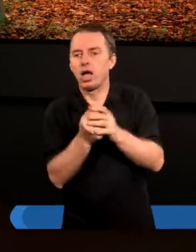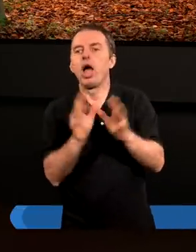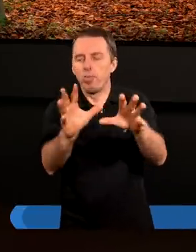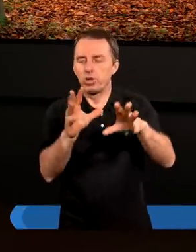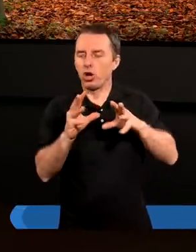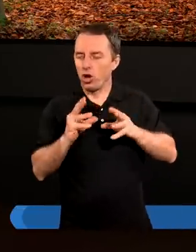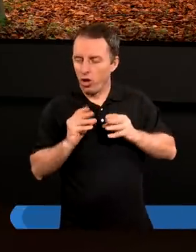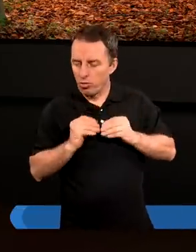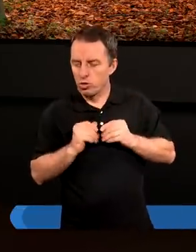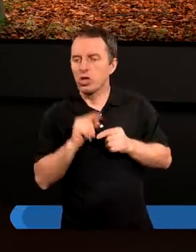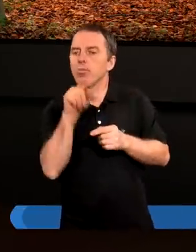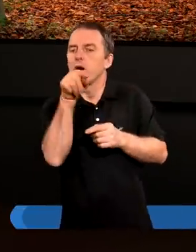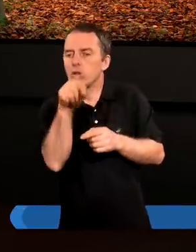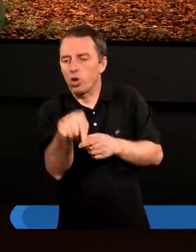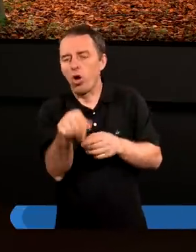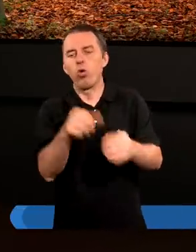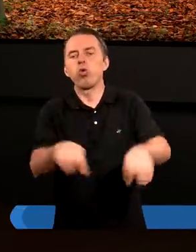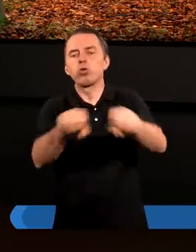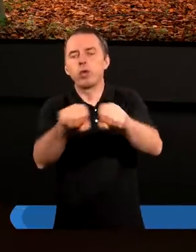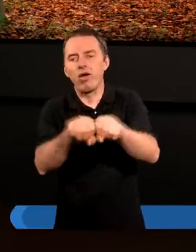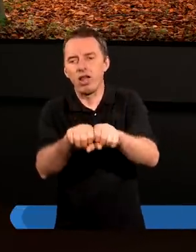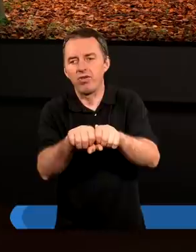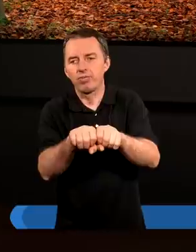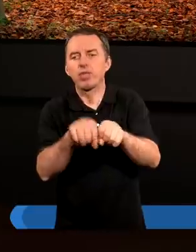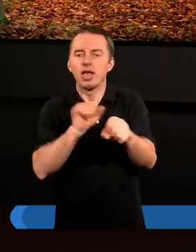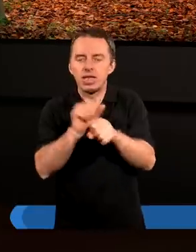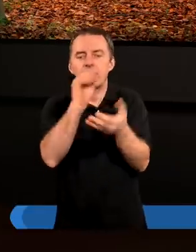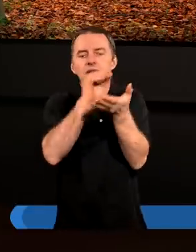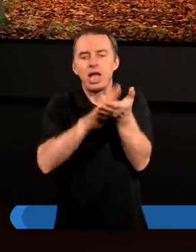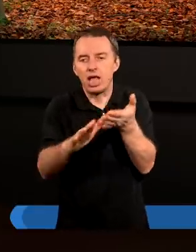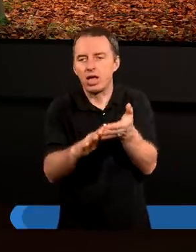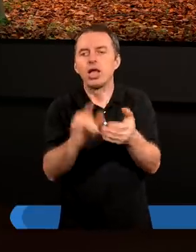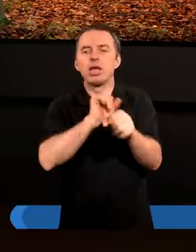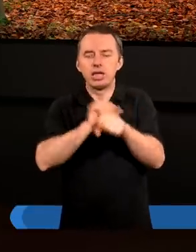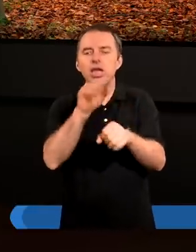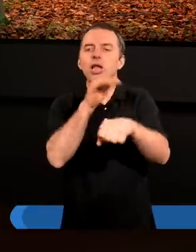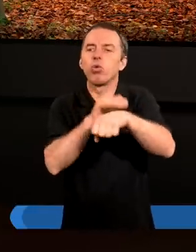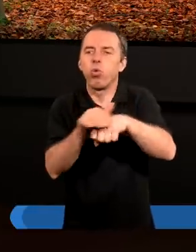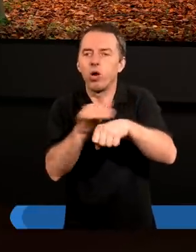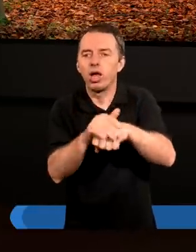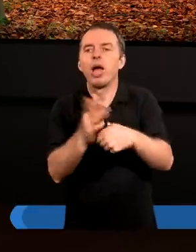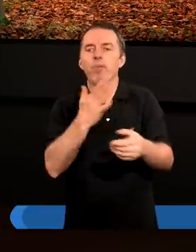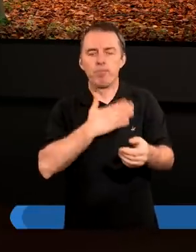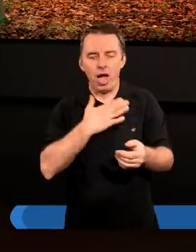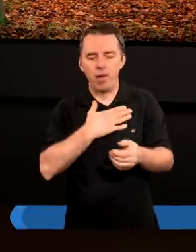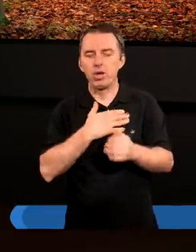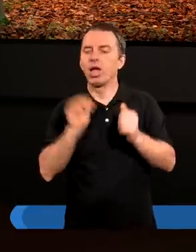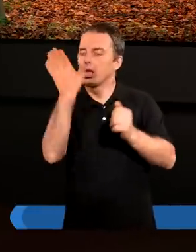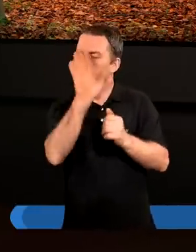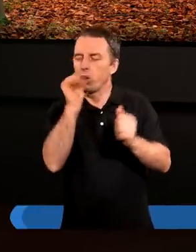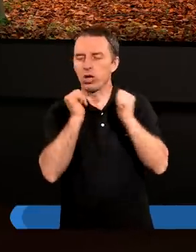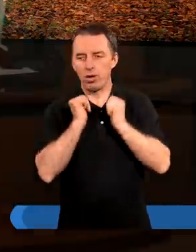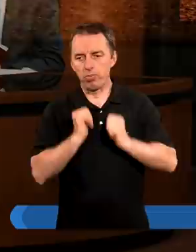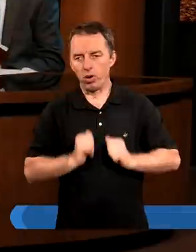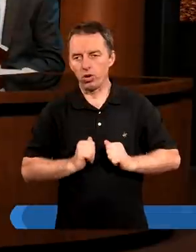przyjmujemy to usprawiedliwienie, ono jest za darmo, ono jest z łaski, wtedy mamy z Bogiem pokój.